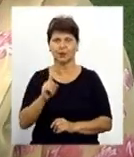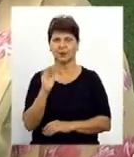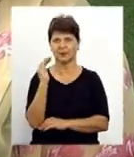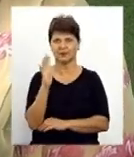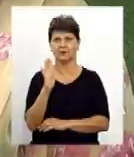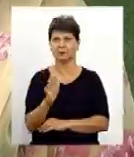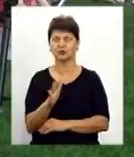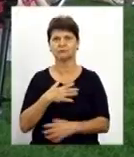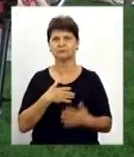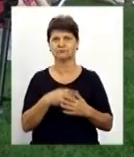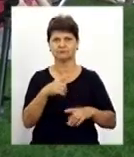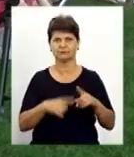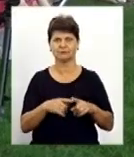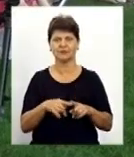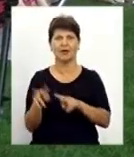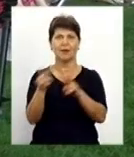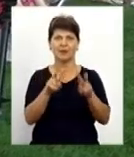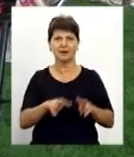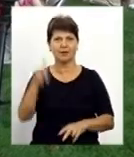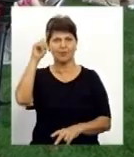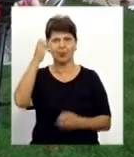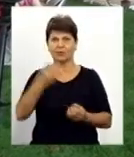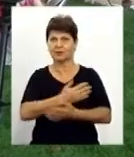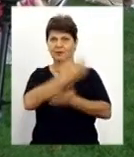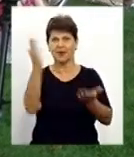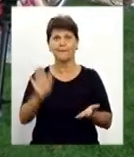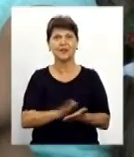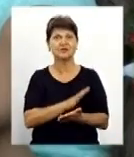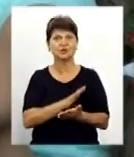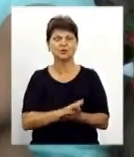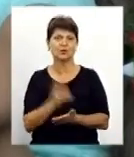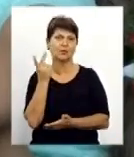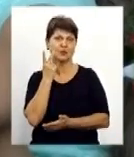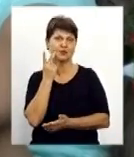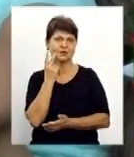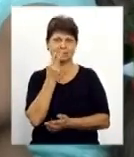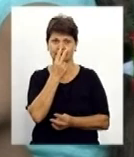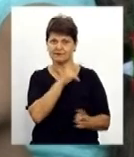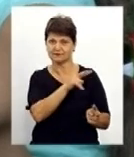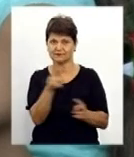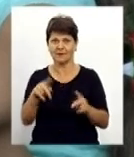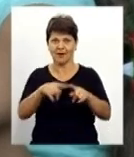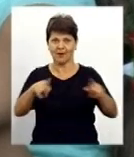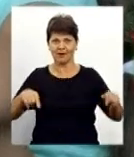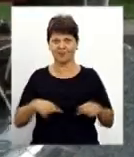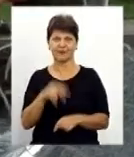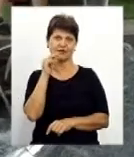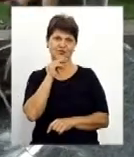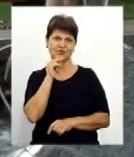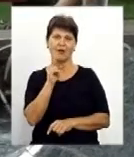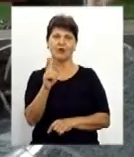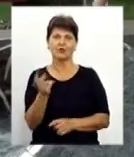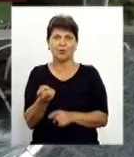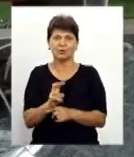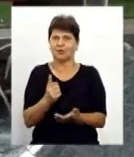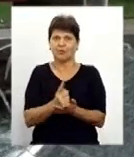настоящими патріотами. Перегляд мультиків – просто небо безкоштовний. Постійні глядачі беруть із собою ковдри та чай. Ті, хто прийшов